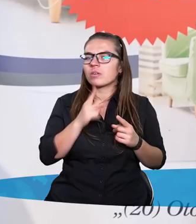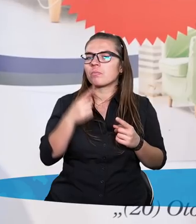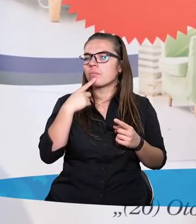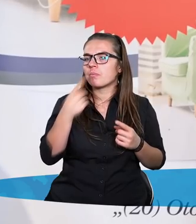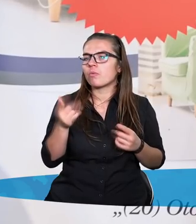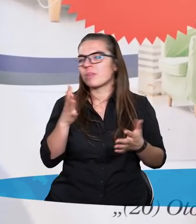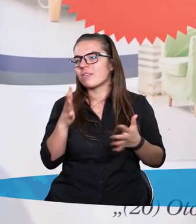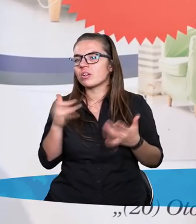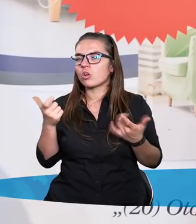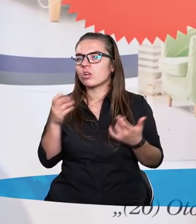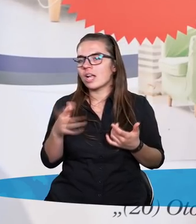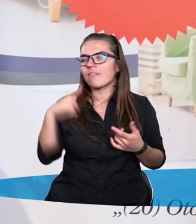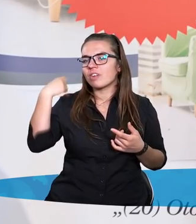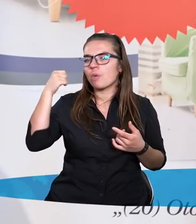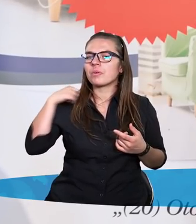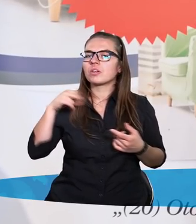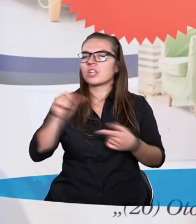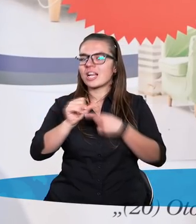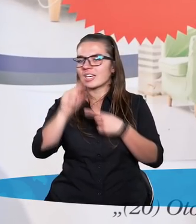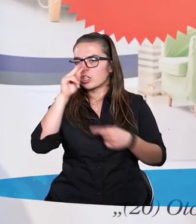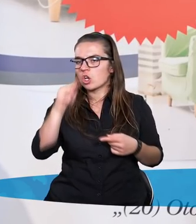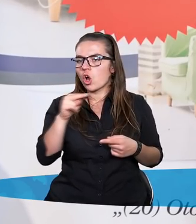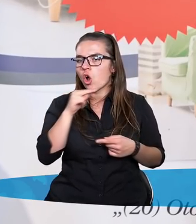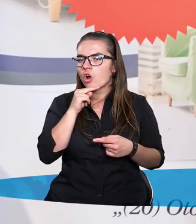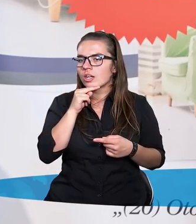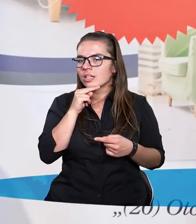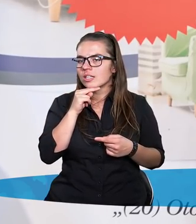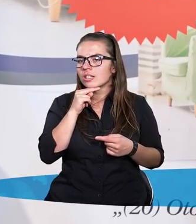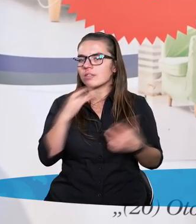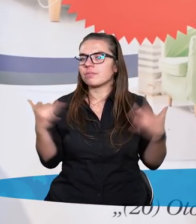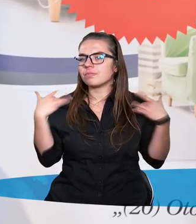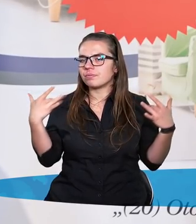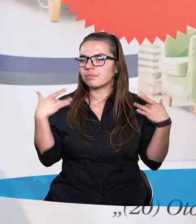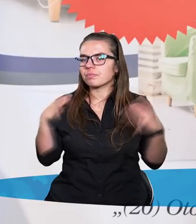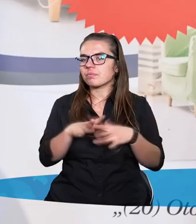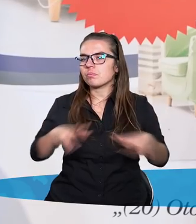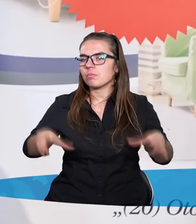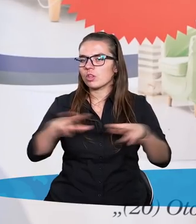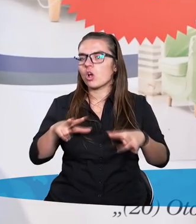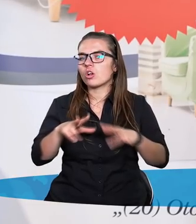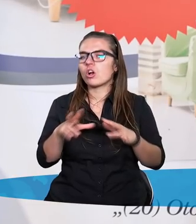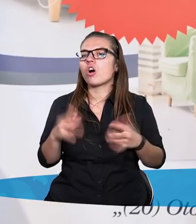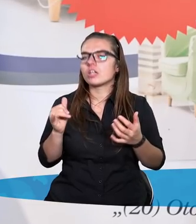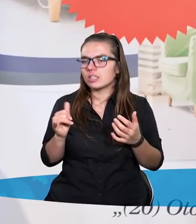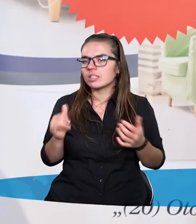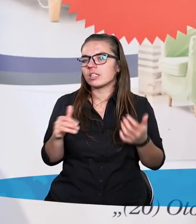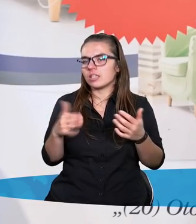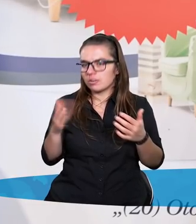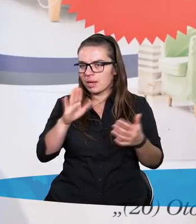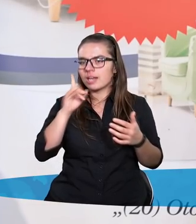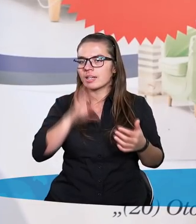Powiedziałem mniej więcej coś takiego. Wyobraź sobie, że jesteś ojcem, żyjesz w rodzinie, masz syna, córkę